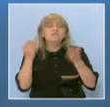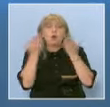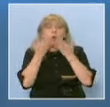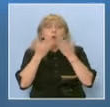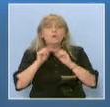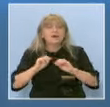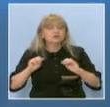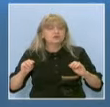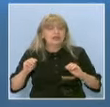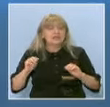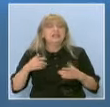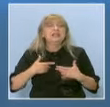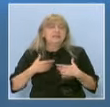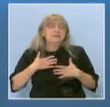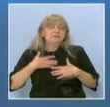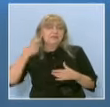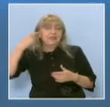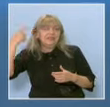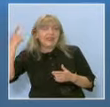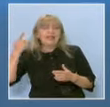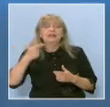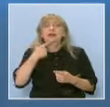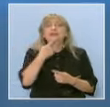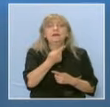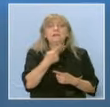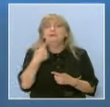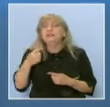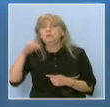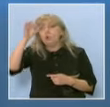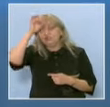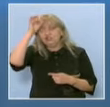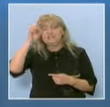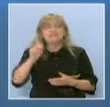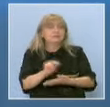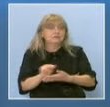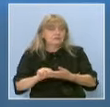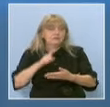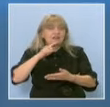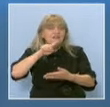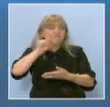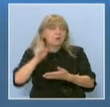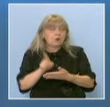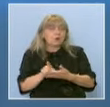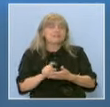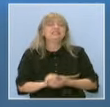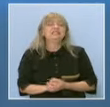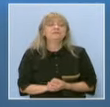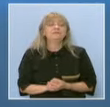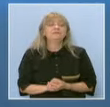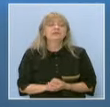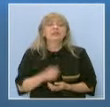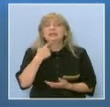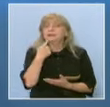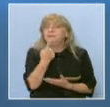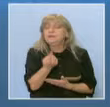И не хрумна идеята да питаме учениците, а именно да направим анкета, т.е. въпросник, и